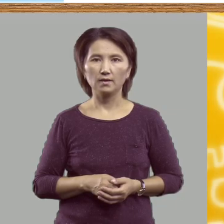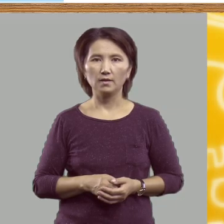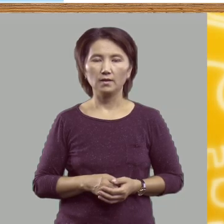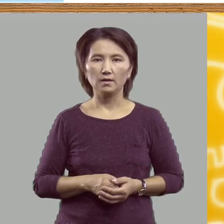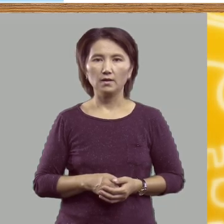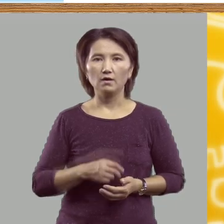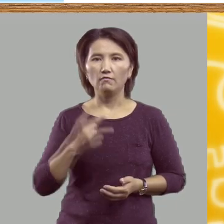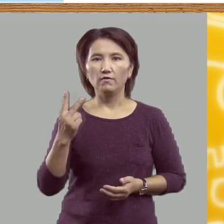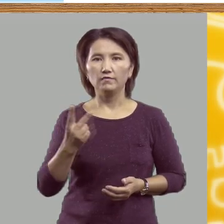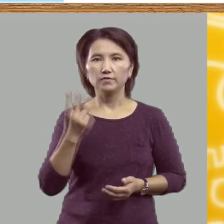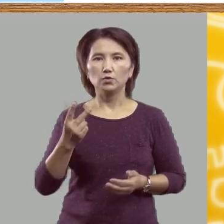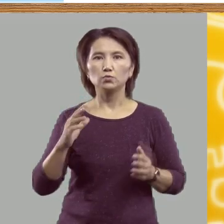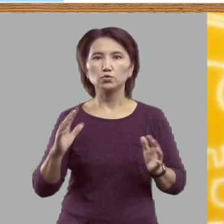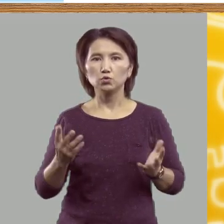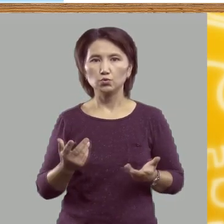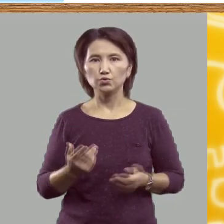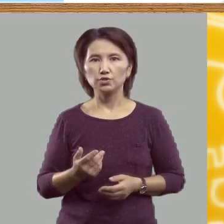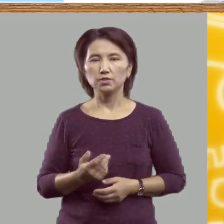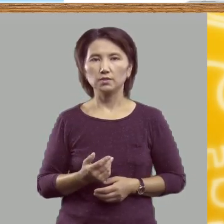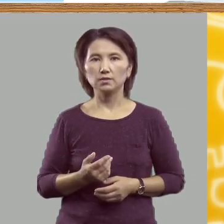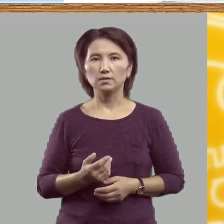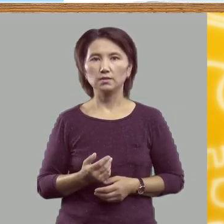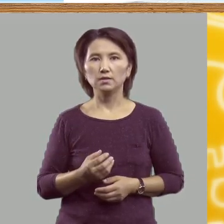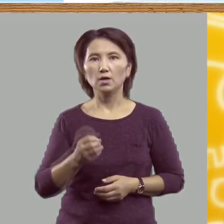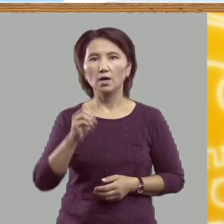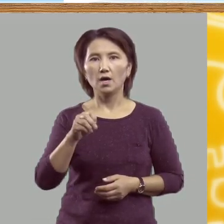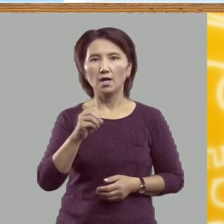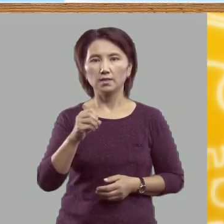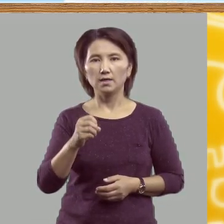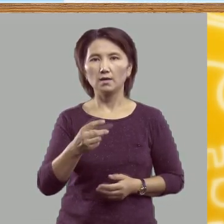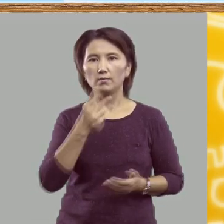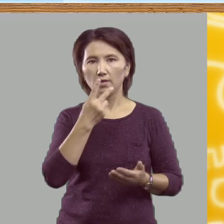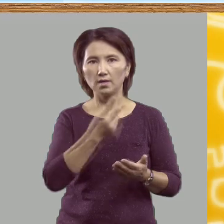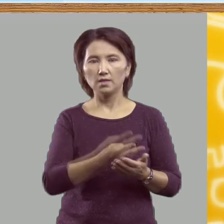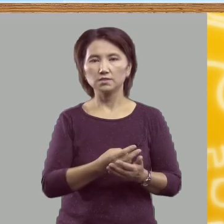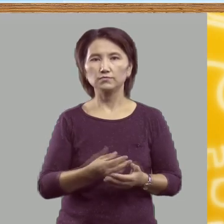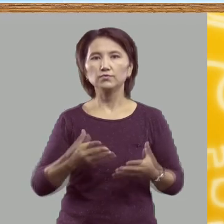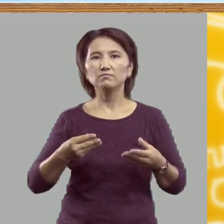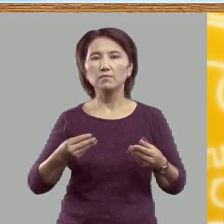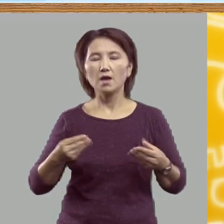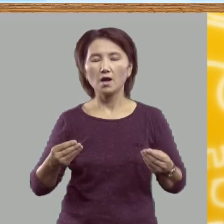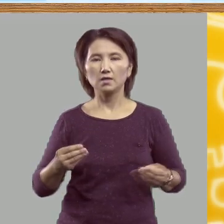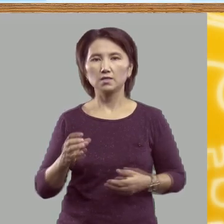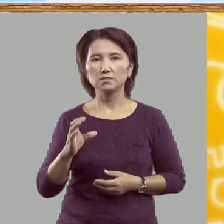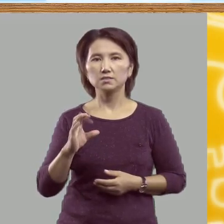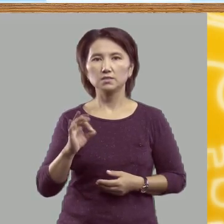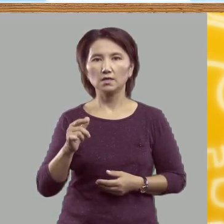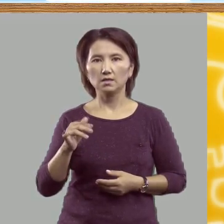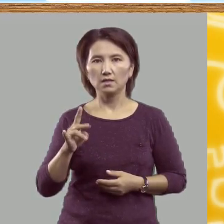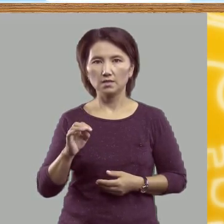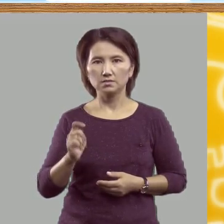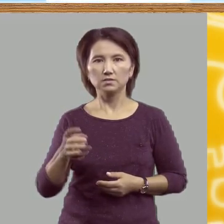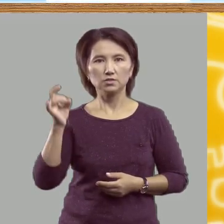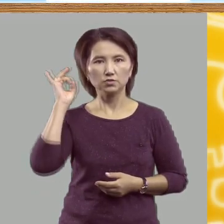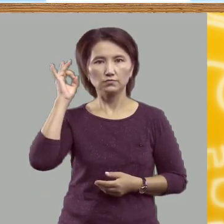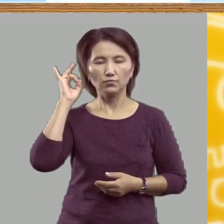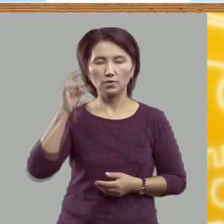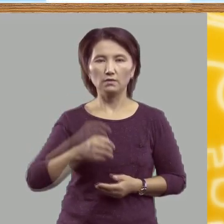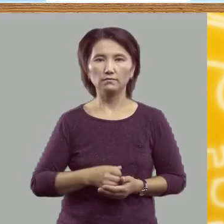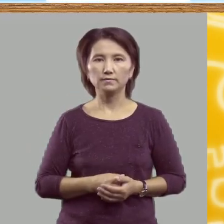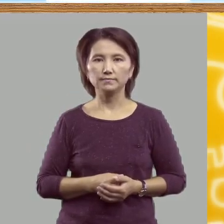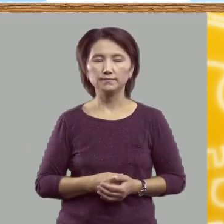Во втором случае она показывает мягкость согласных звуков.